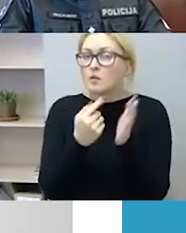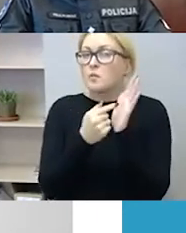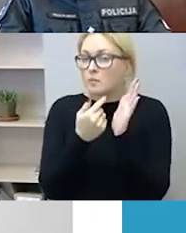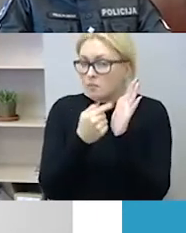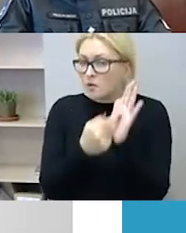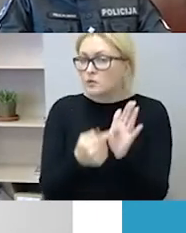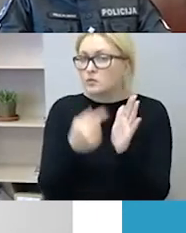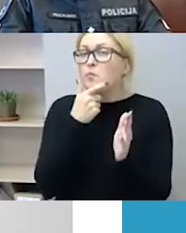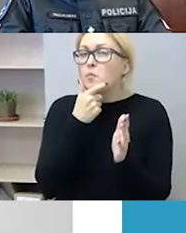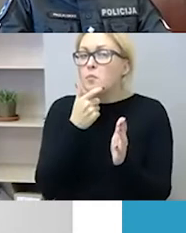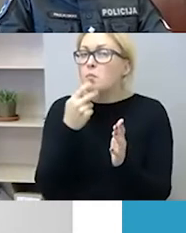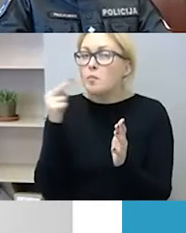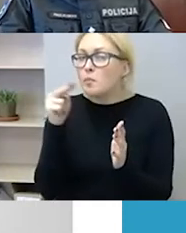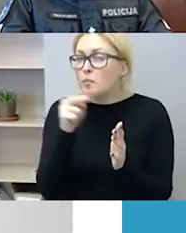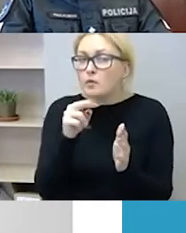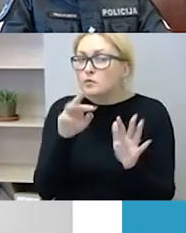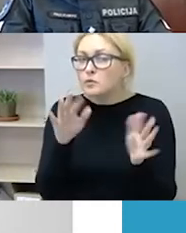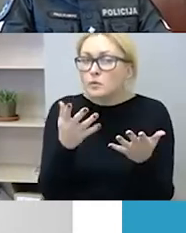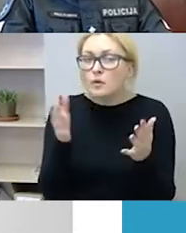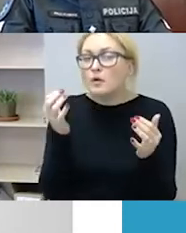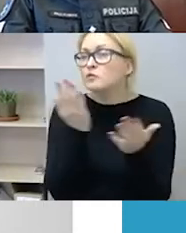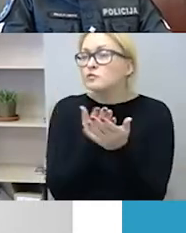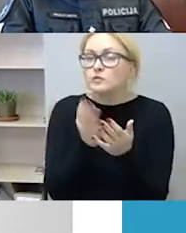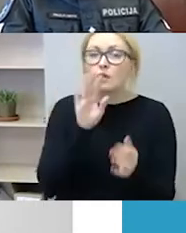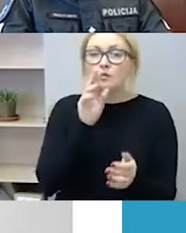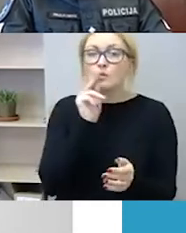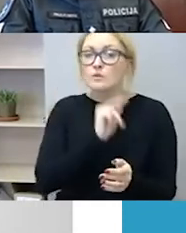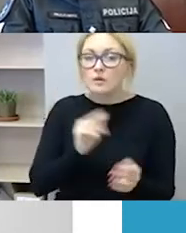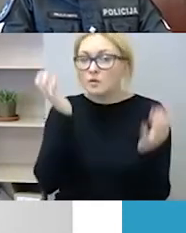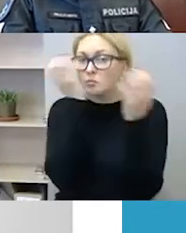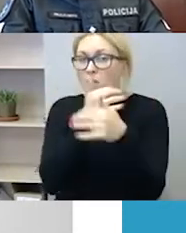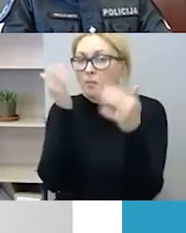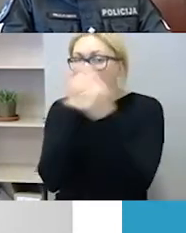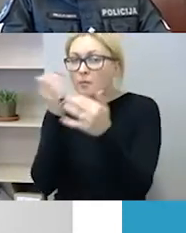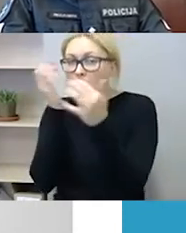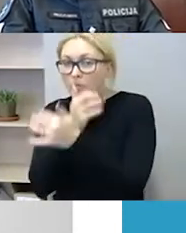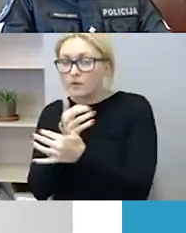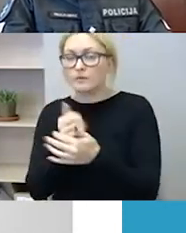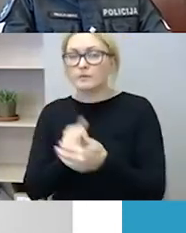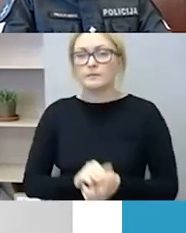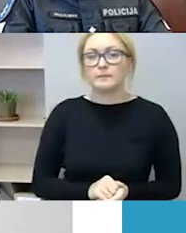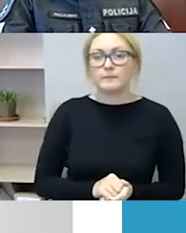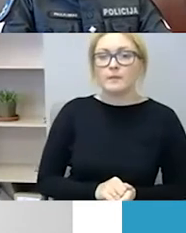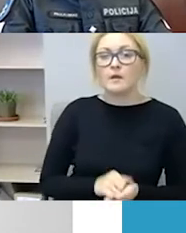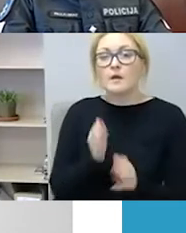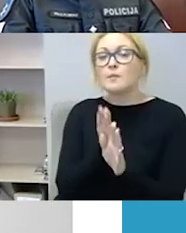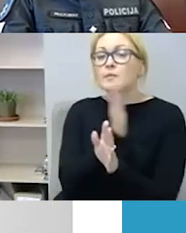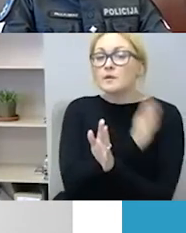ne viską pastebim. Ir tikrai, kaip ir minėjo, prieš tai kalbėję pranešėjai,